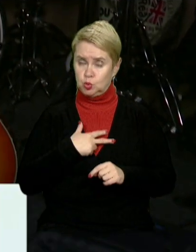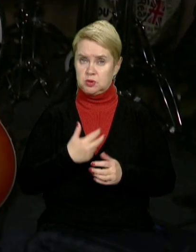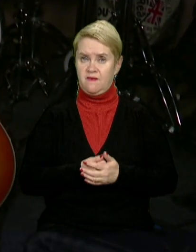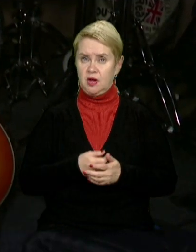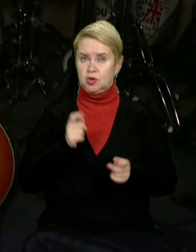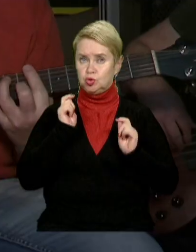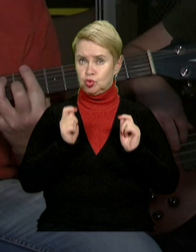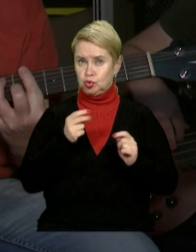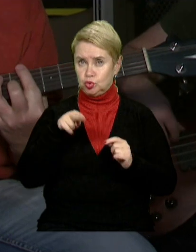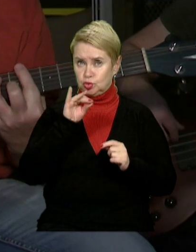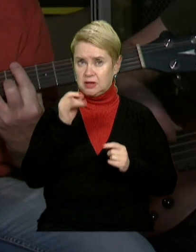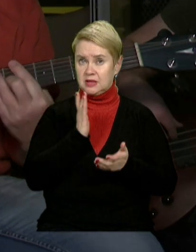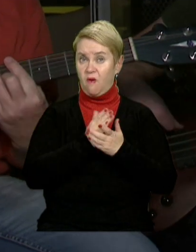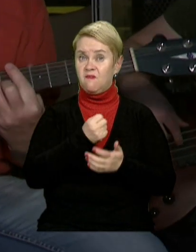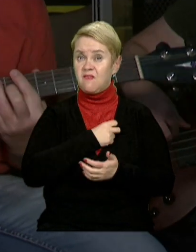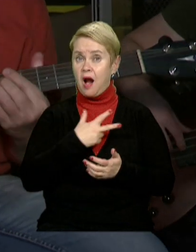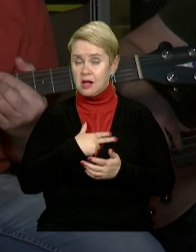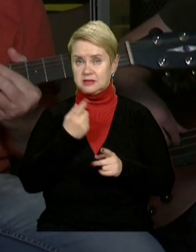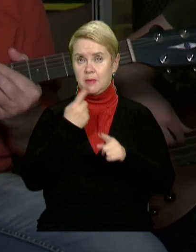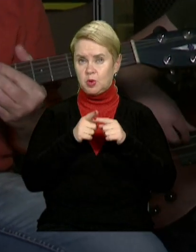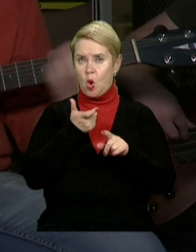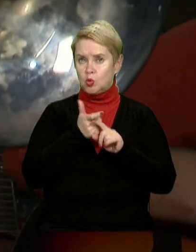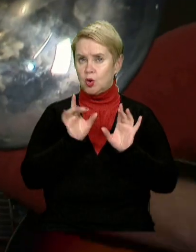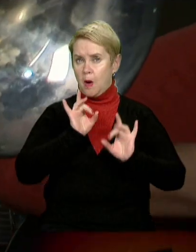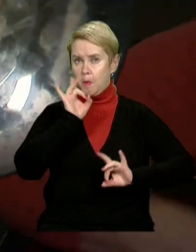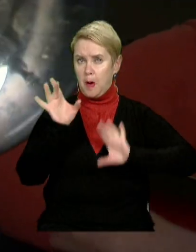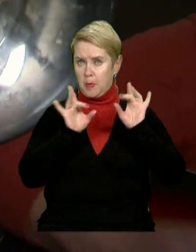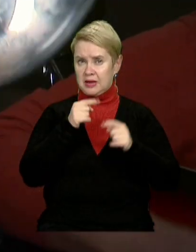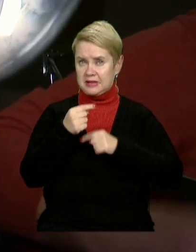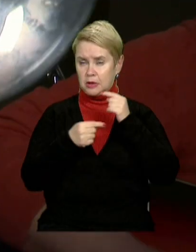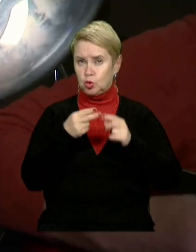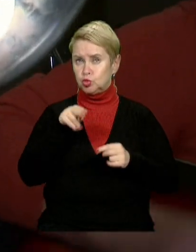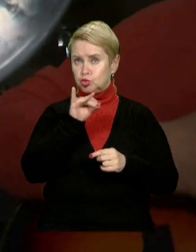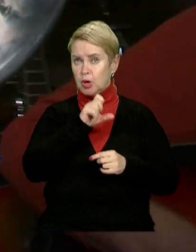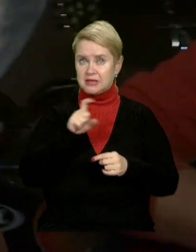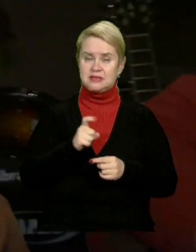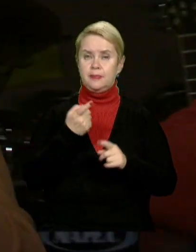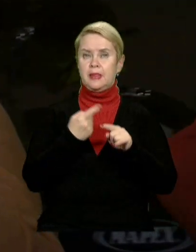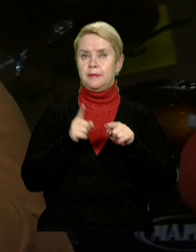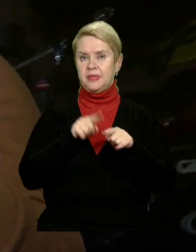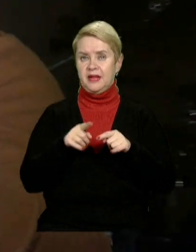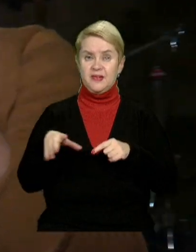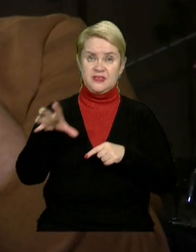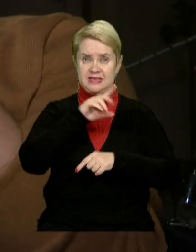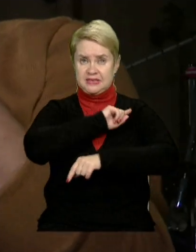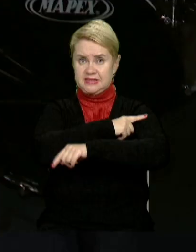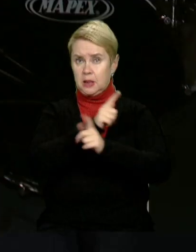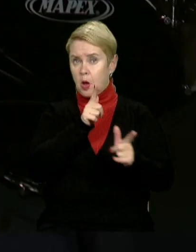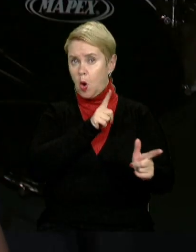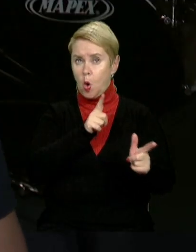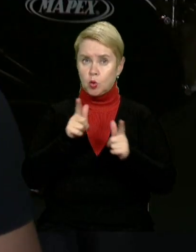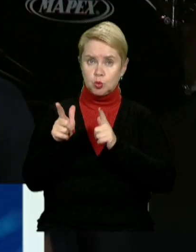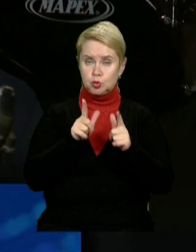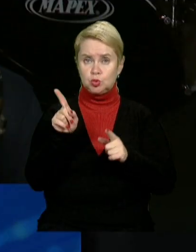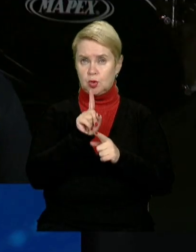джазу знаходиться во Франції, тому там дуже популярний традиційний джаз. Ми зі всіх сил готуємося,